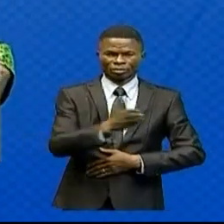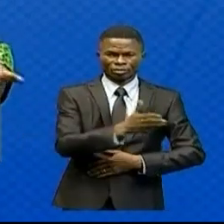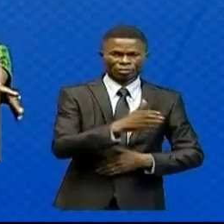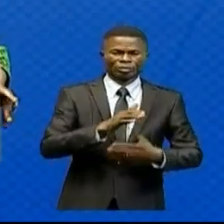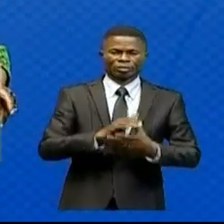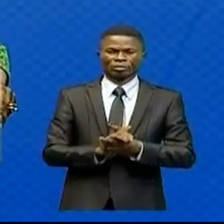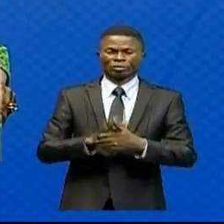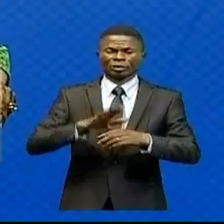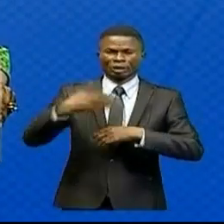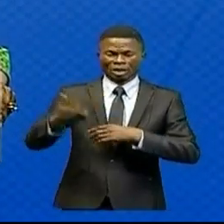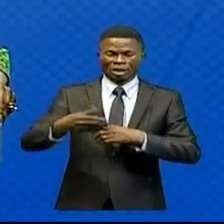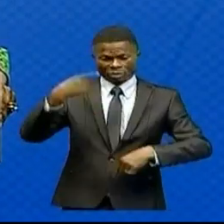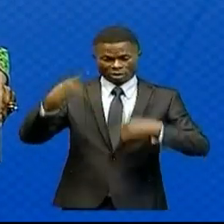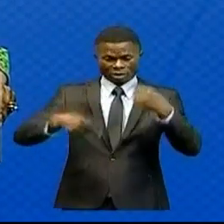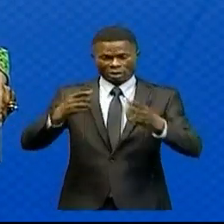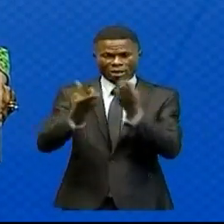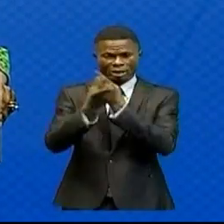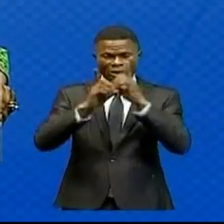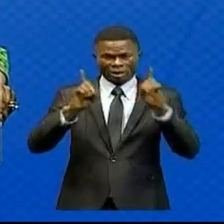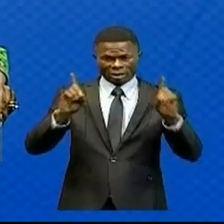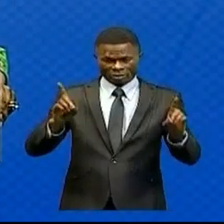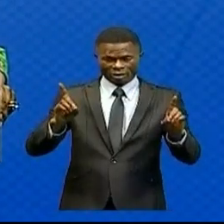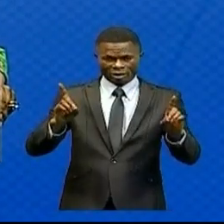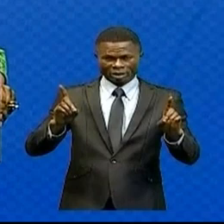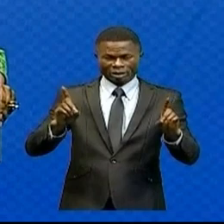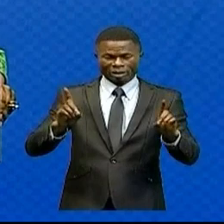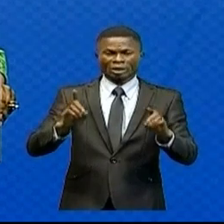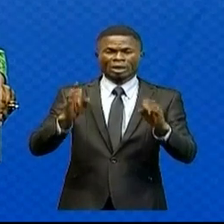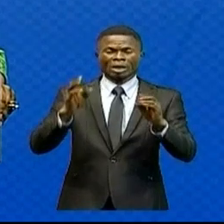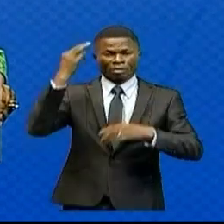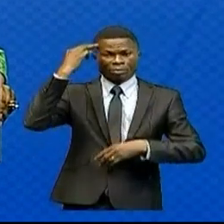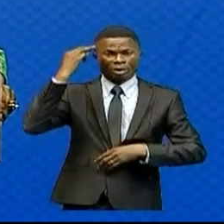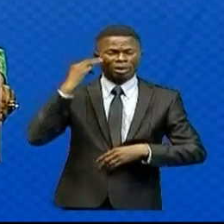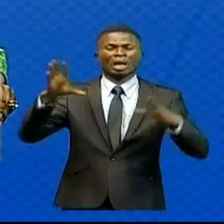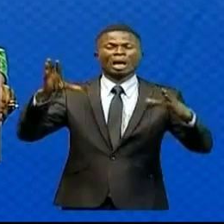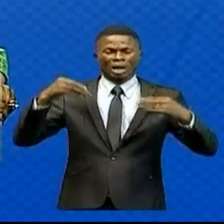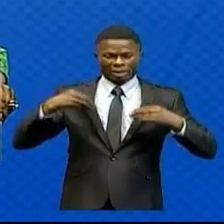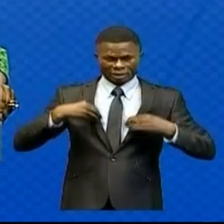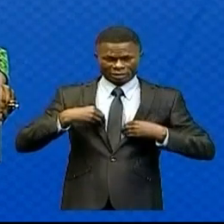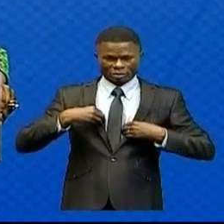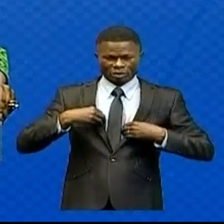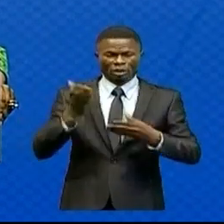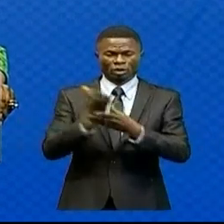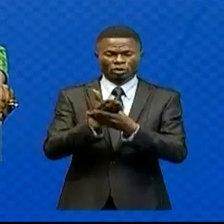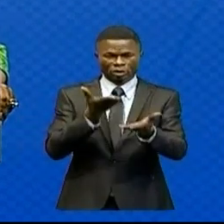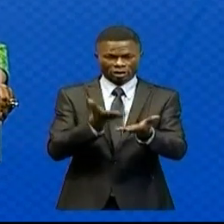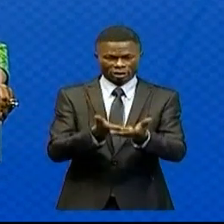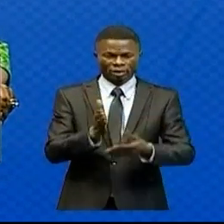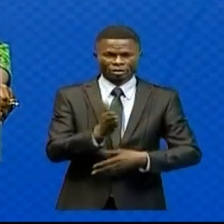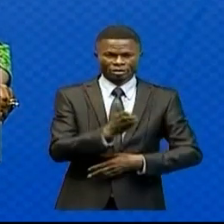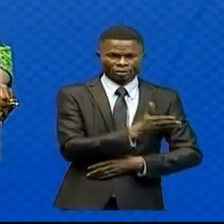Après débat et délibération, le Conseil a adopté ces dossiers.